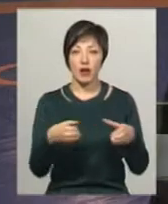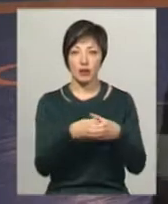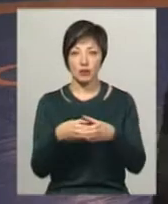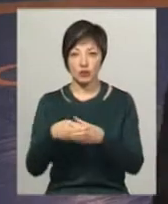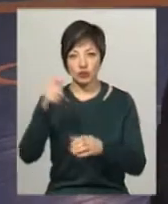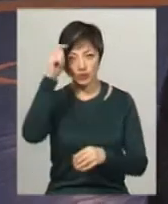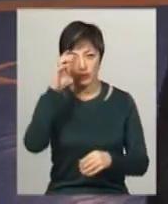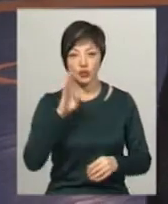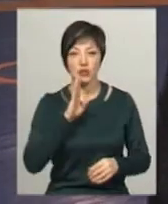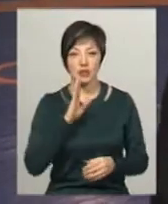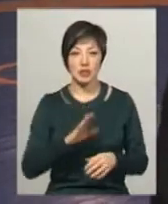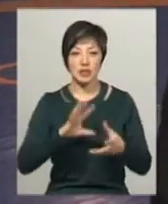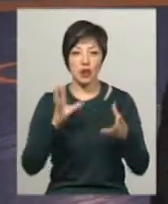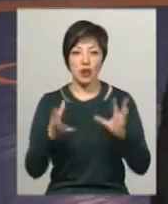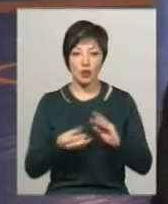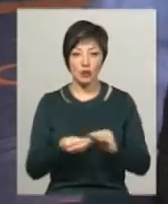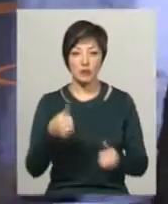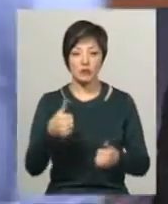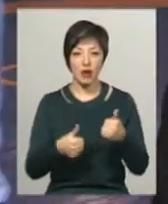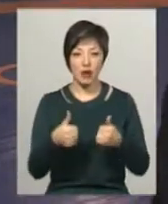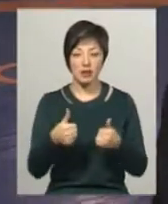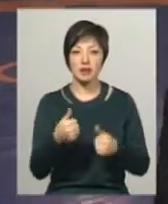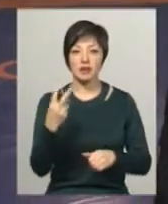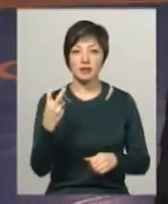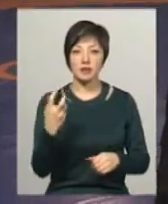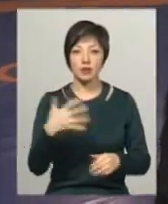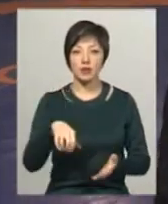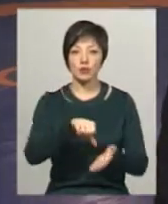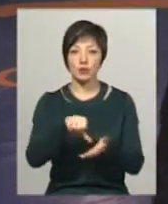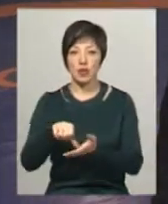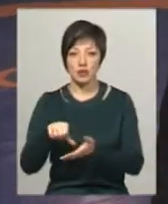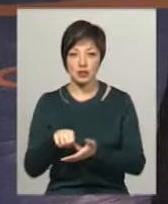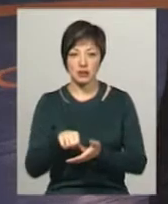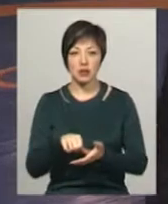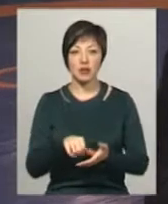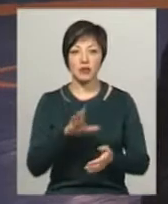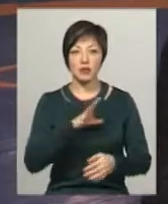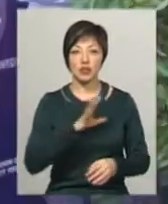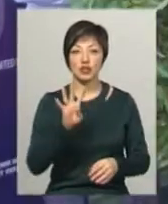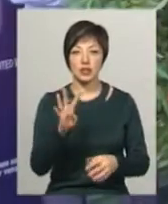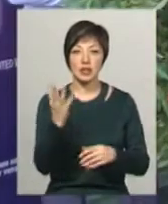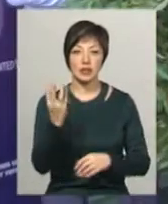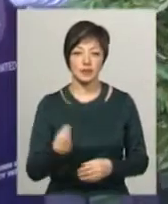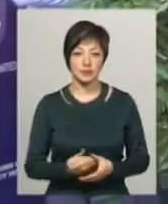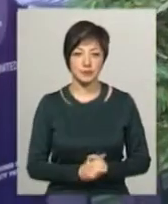чоловіки та жінки. Загалом вже змагання серед 250 учасників розраховані на чотири дні.